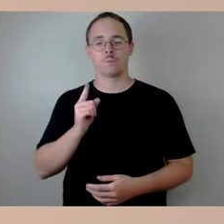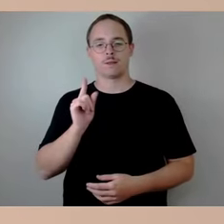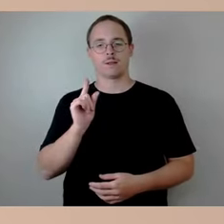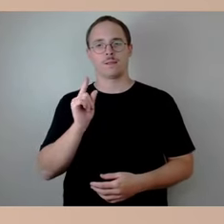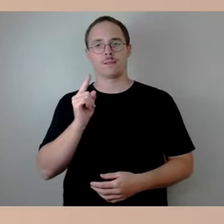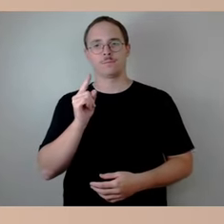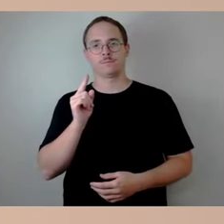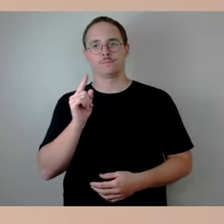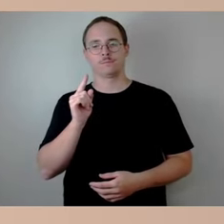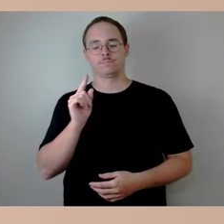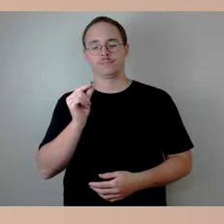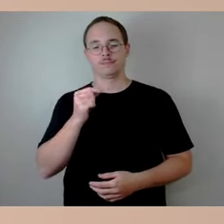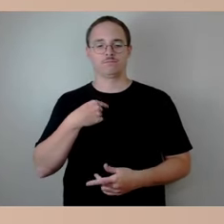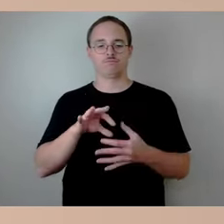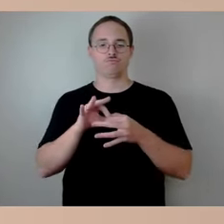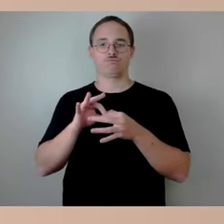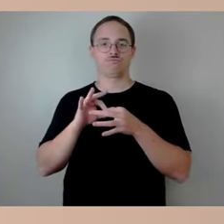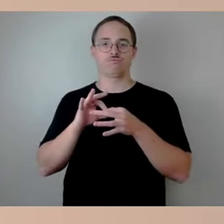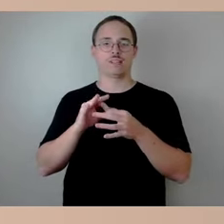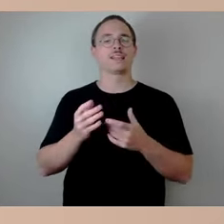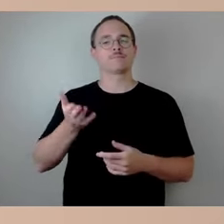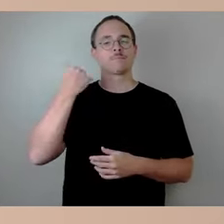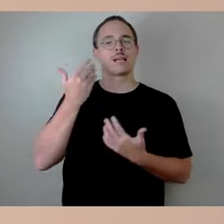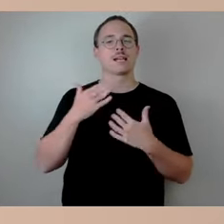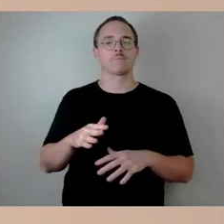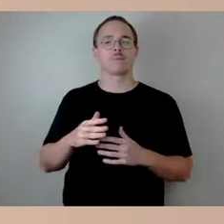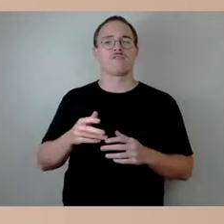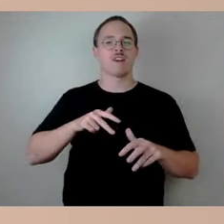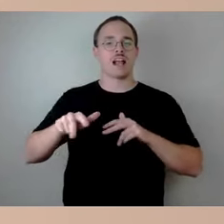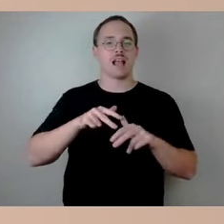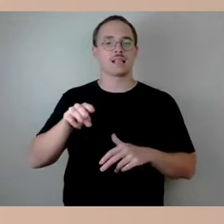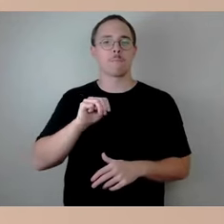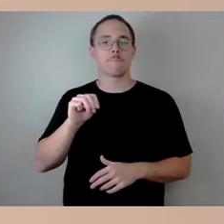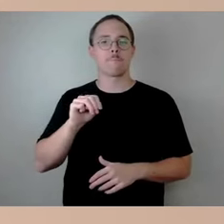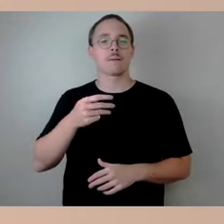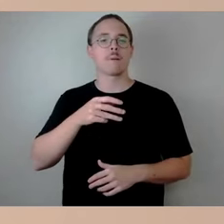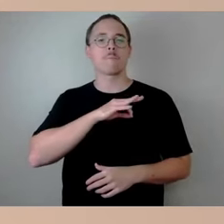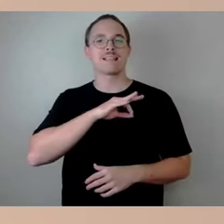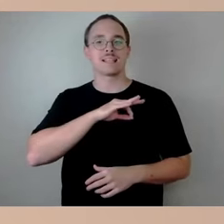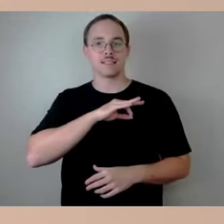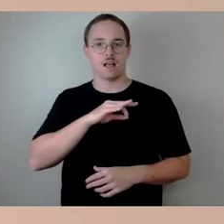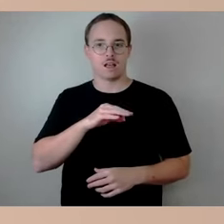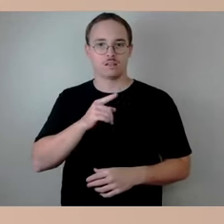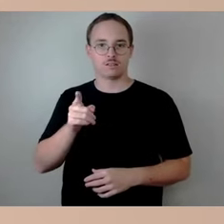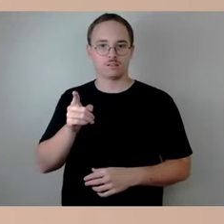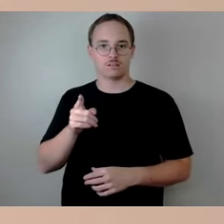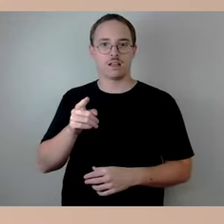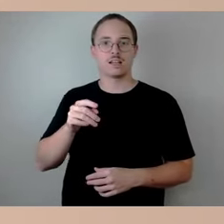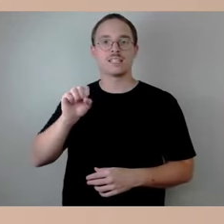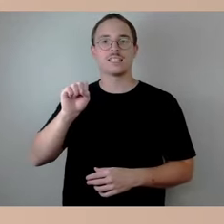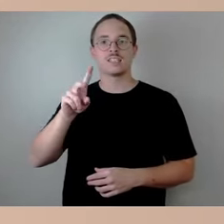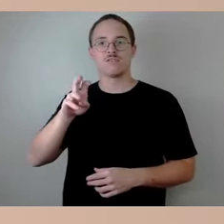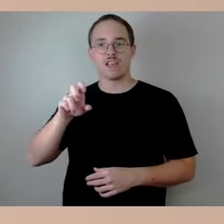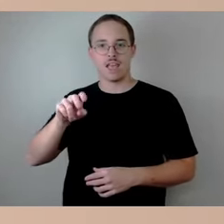Es gab einen Verkehrsminister, der hieß Sven Mollock. Der hat aus politisch-ideologischen Gründen verhindert, dass es Baurecht für die Königsbrücker Straße